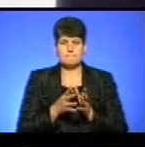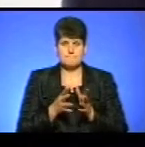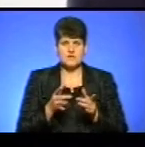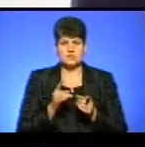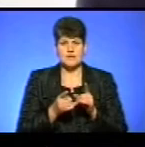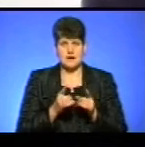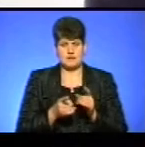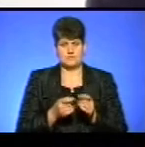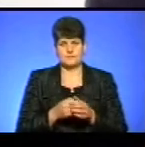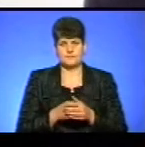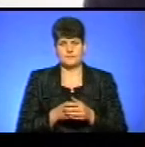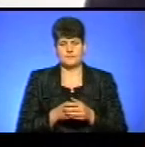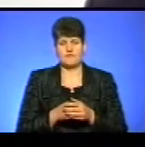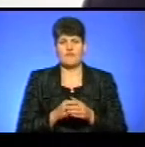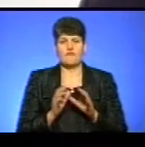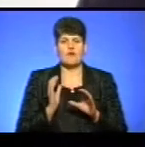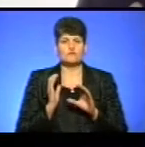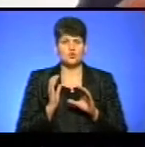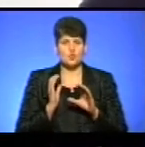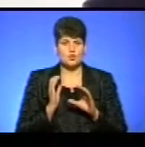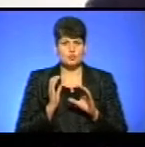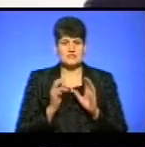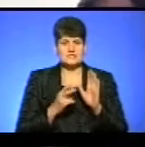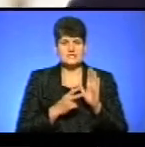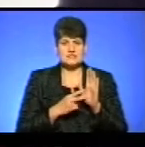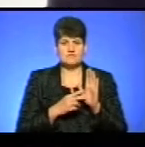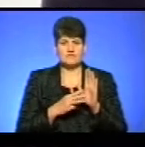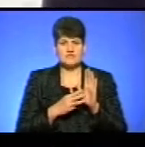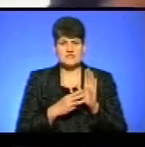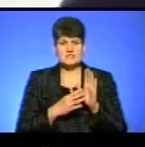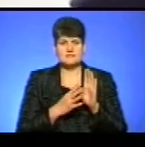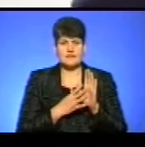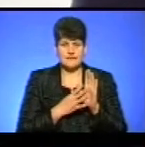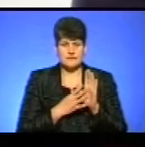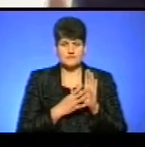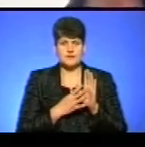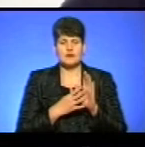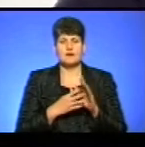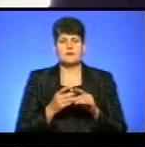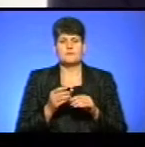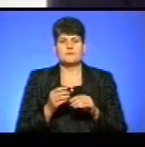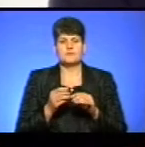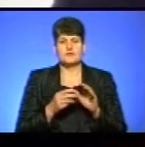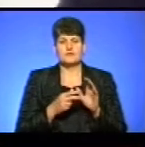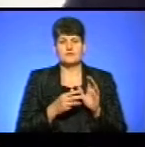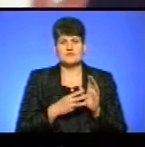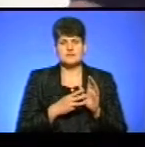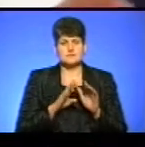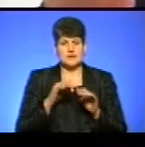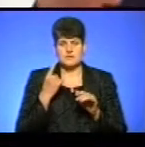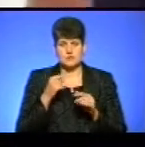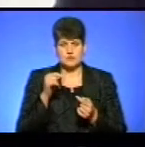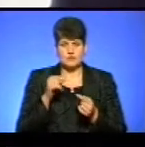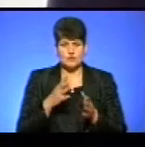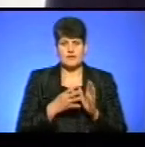картину. В автобусах сім, вісім, дев'ять, тобто сім персоніфікований, вісім неперсоніфікований